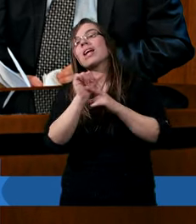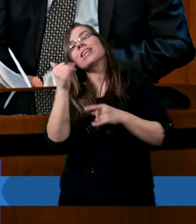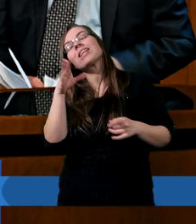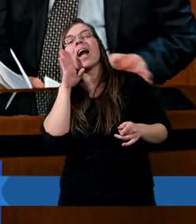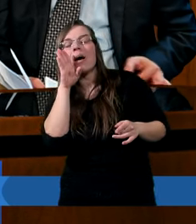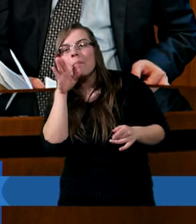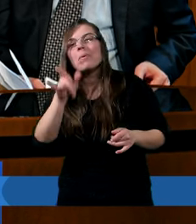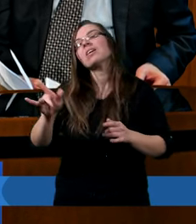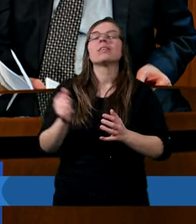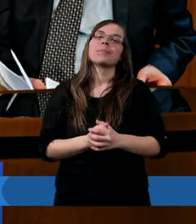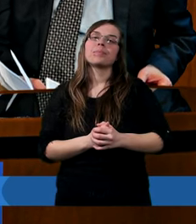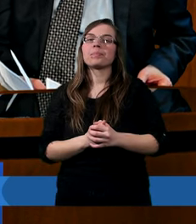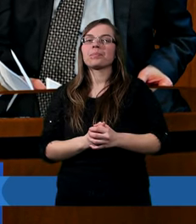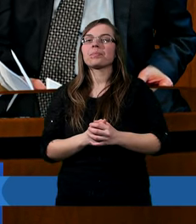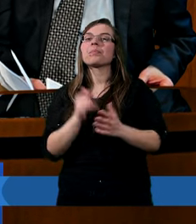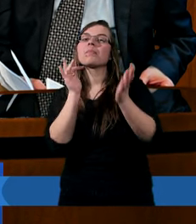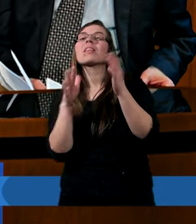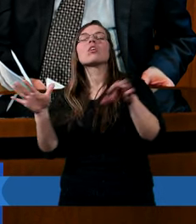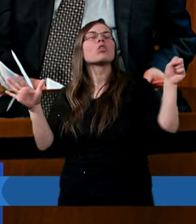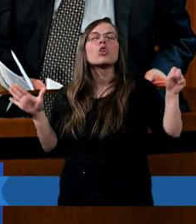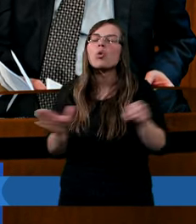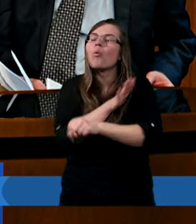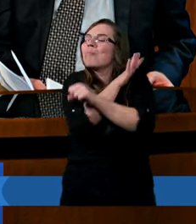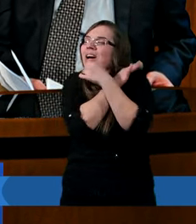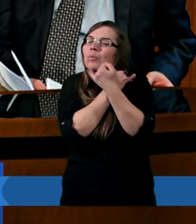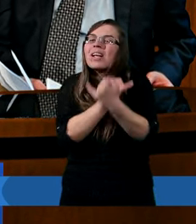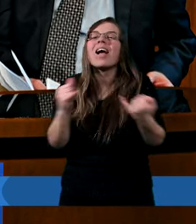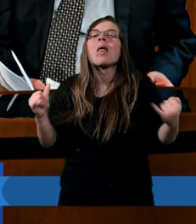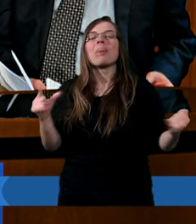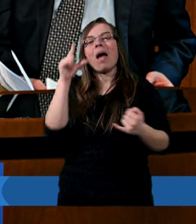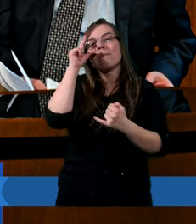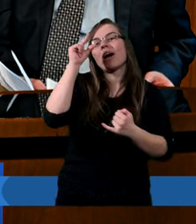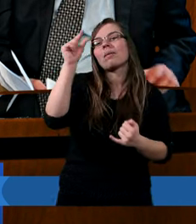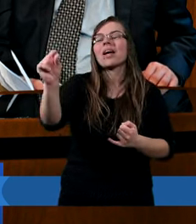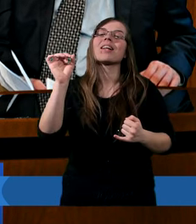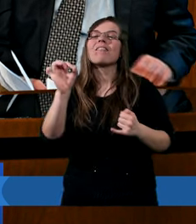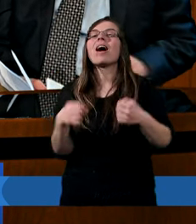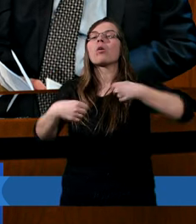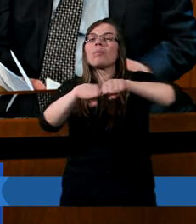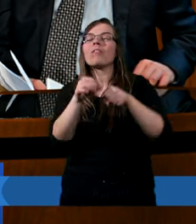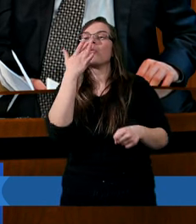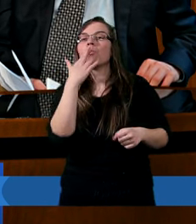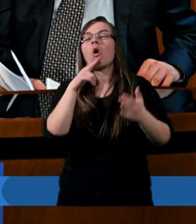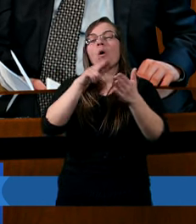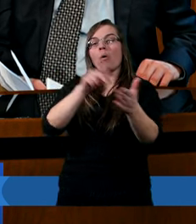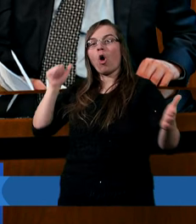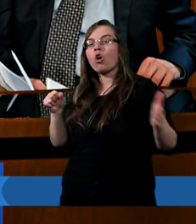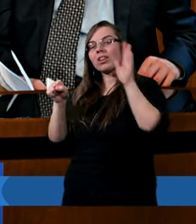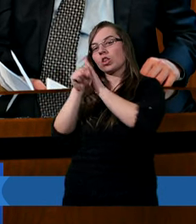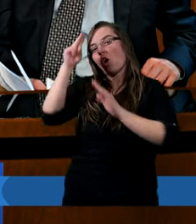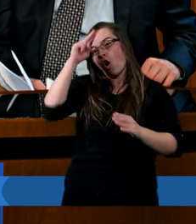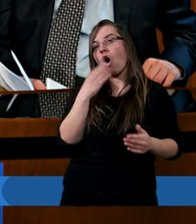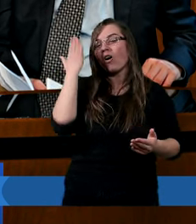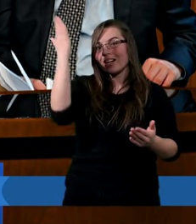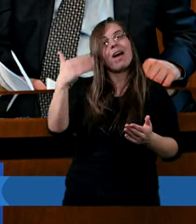jest zupełnie inna perspektywa o sprawiedliwości i mówi, odchodzę do Ojca i